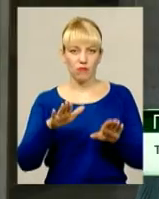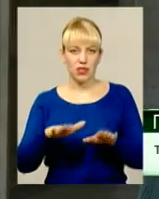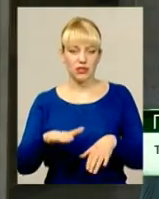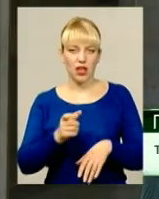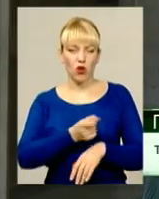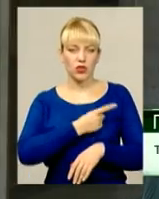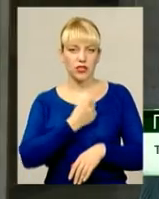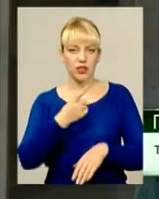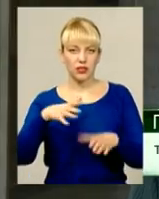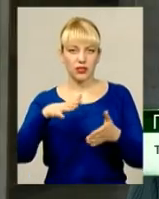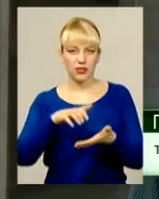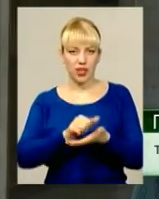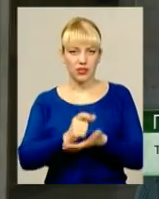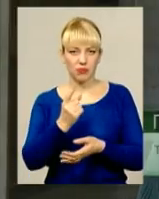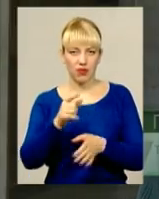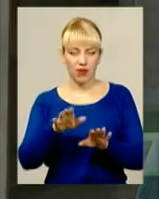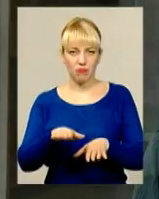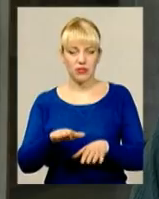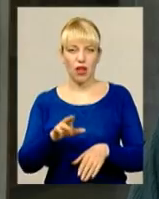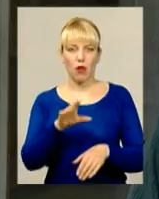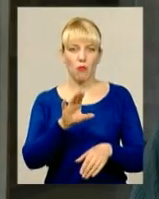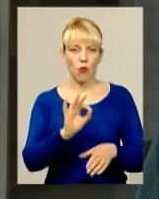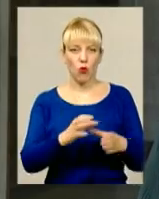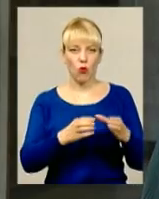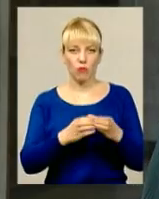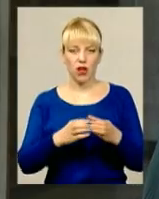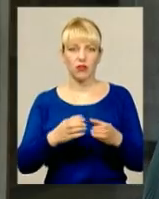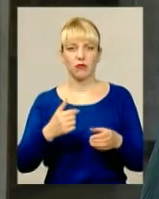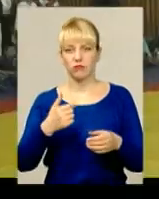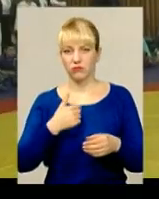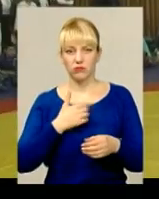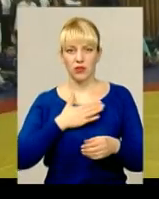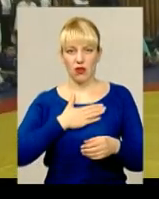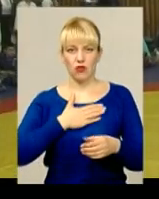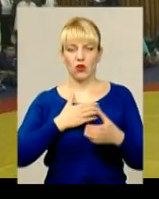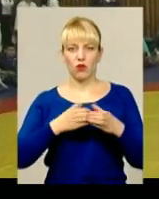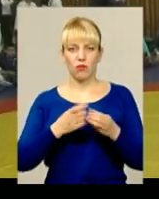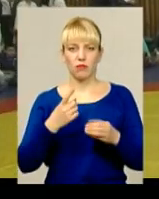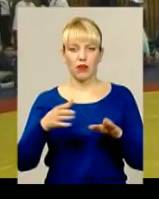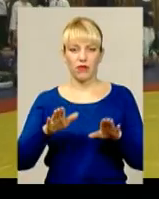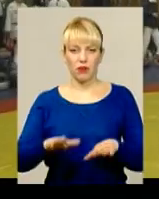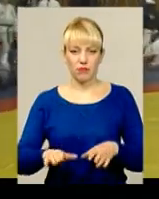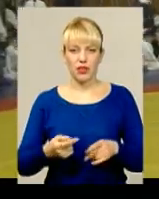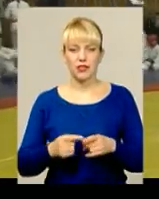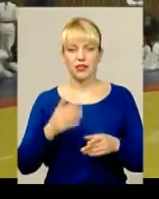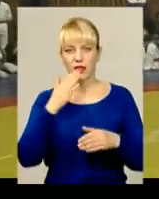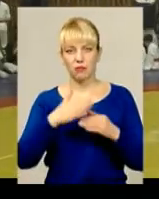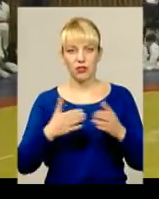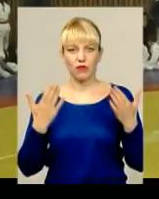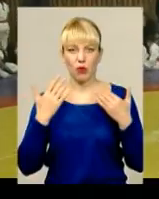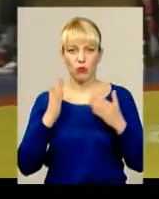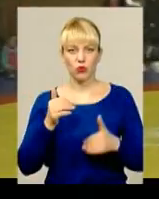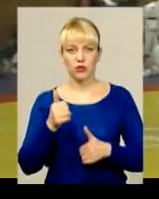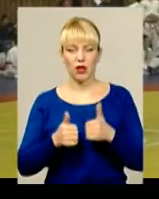одесити зайняли перше місто, а по командам ми зайняли перше командне місто. Найближчими вихідними подоляни змагатимуться на